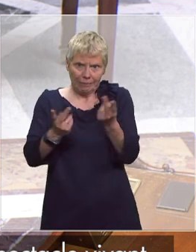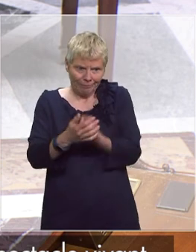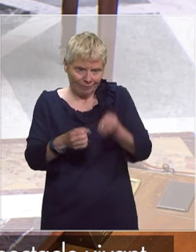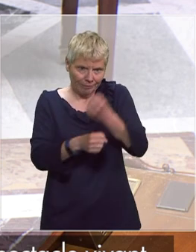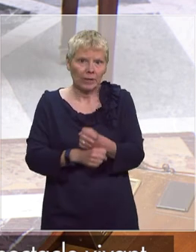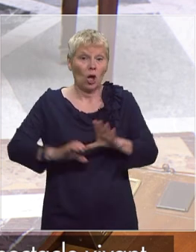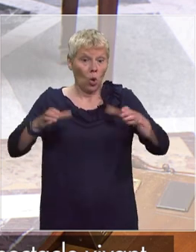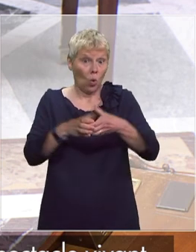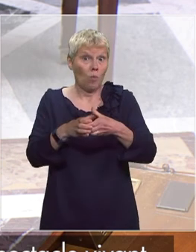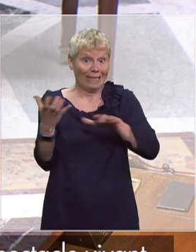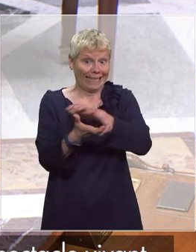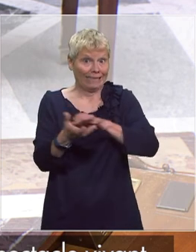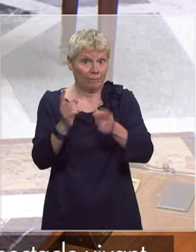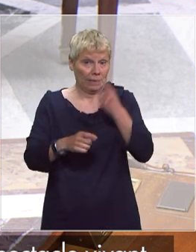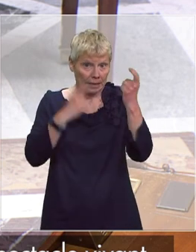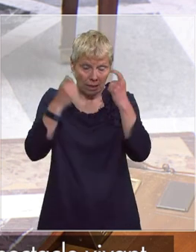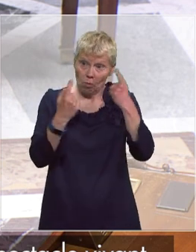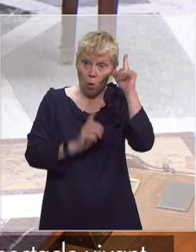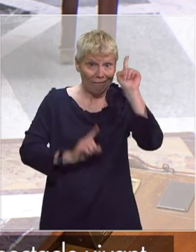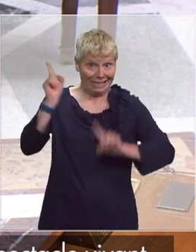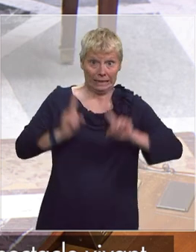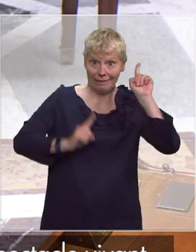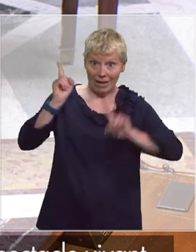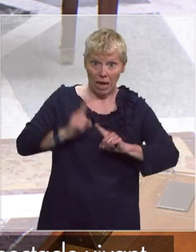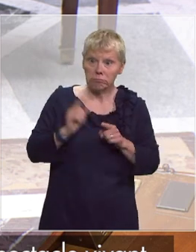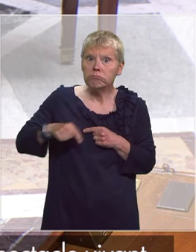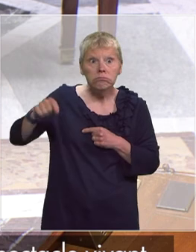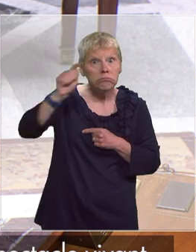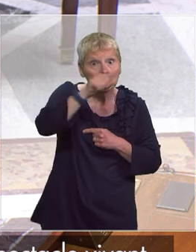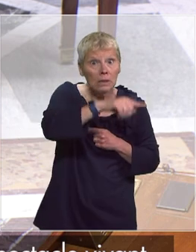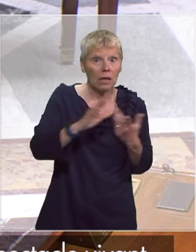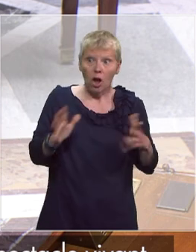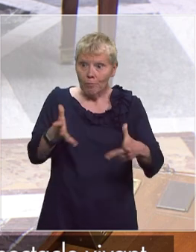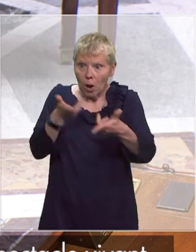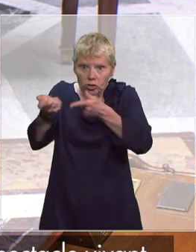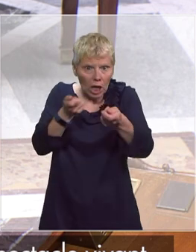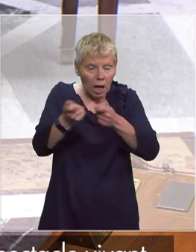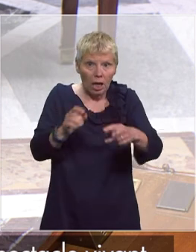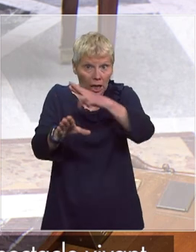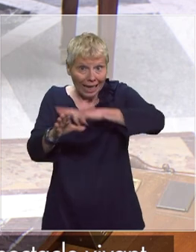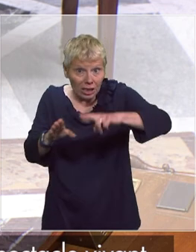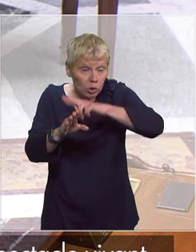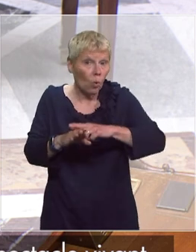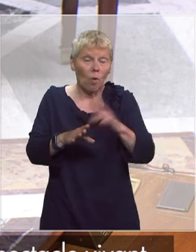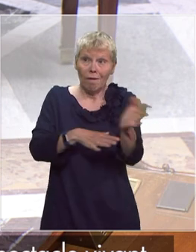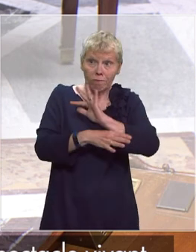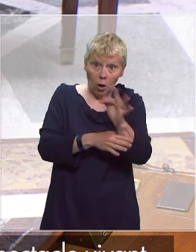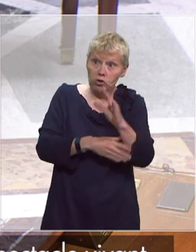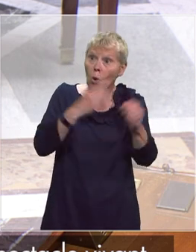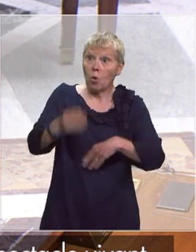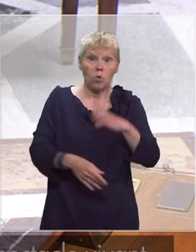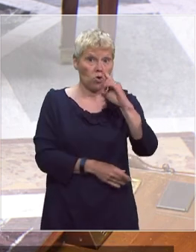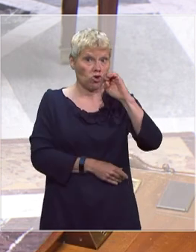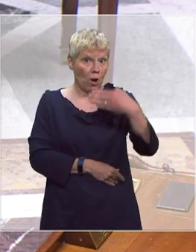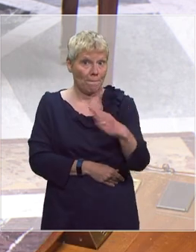cellule de crise pour les festivals, pour que chaque festival puisse avoir un interlocuteur tant en région, dans l'Hexagone ou en Outre-mer